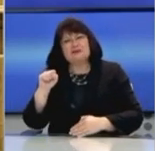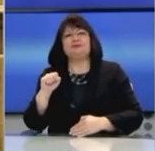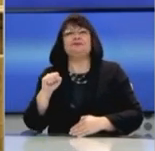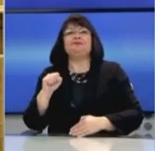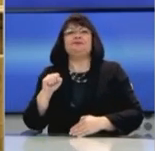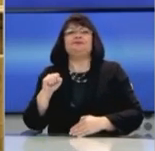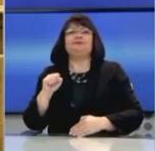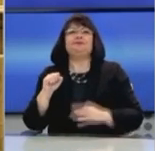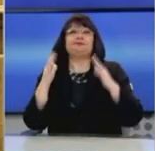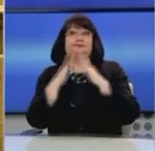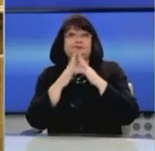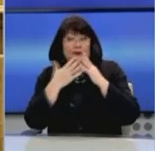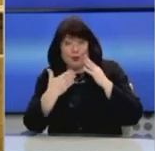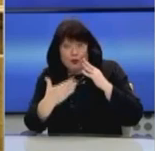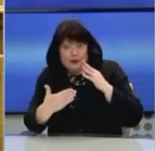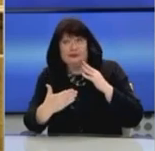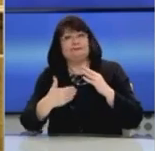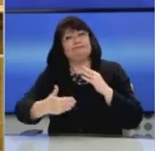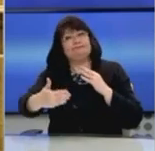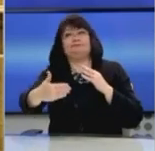Ούτζ για το μεταπολεμικό κόσμο.